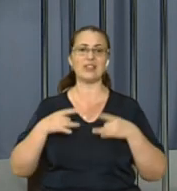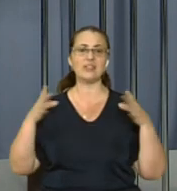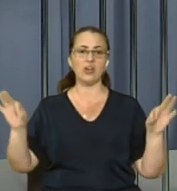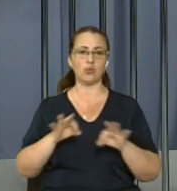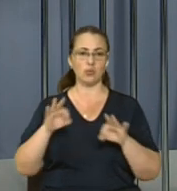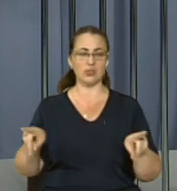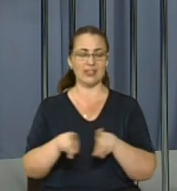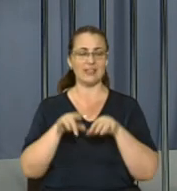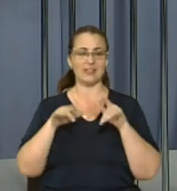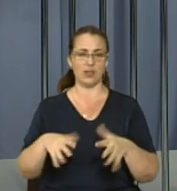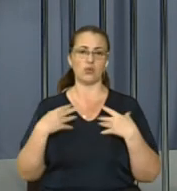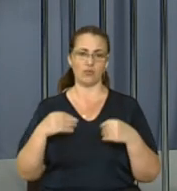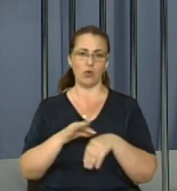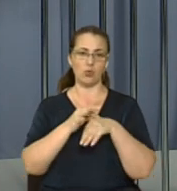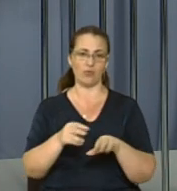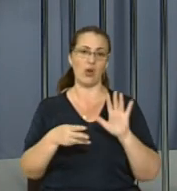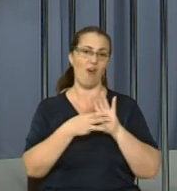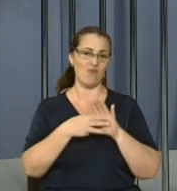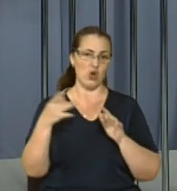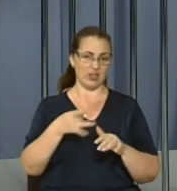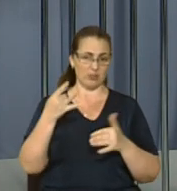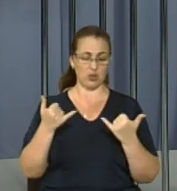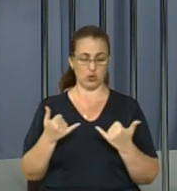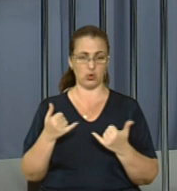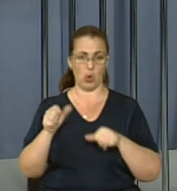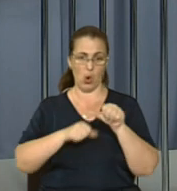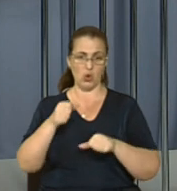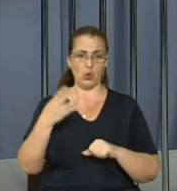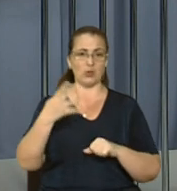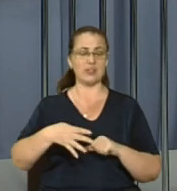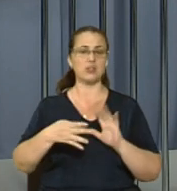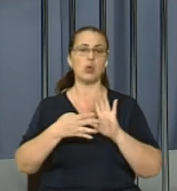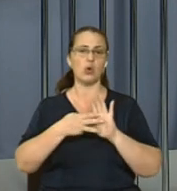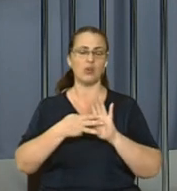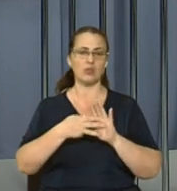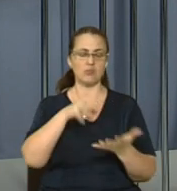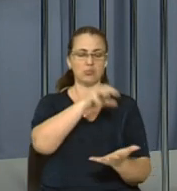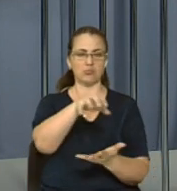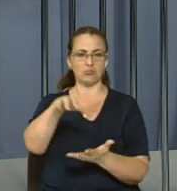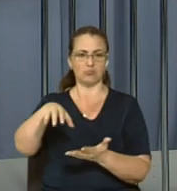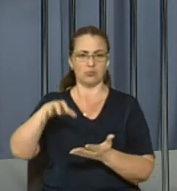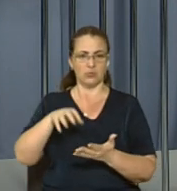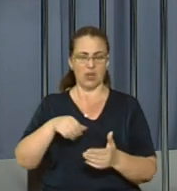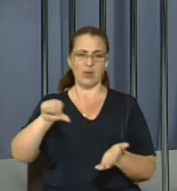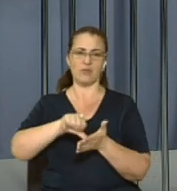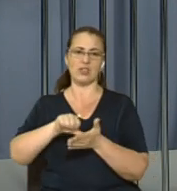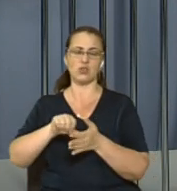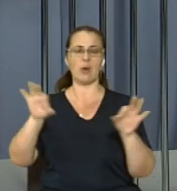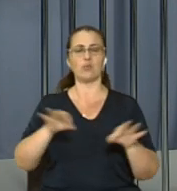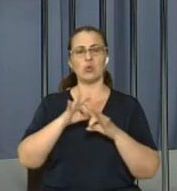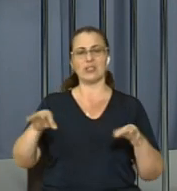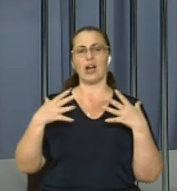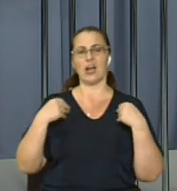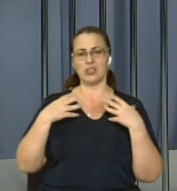музики. Такий захід у Львові проводять восьме. Цього року на 48 локаціях у різних частинах міста виступають музиканти із Львова, Харкова,